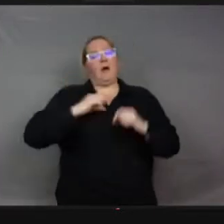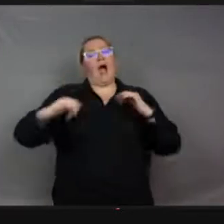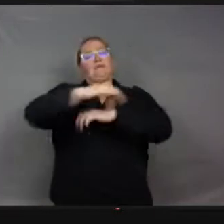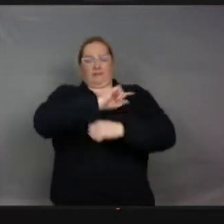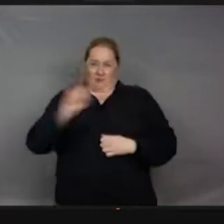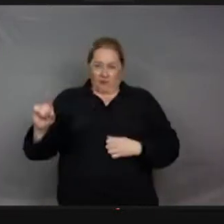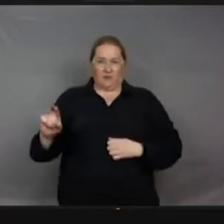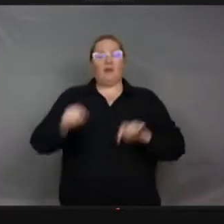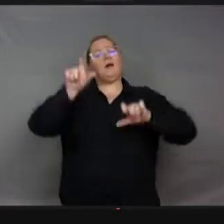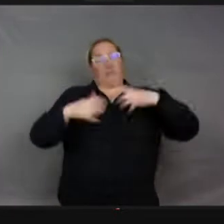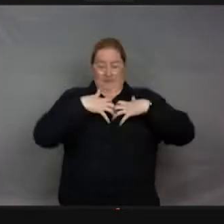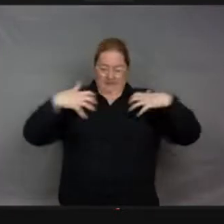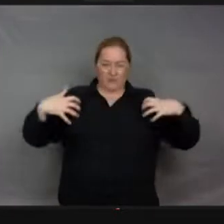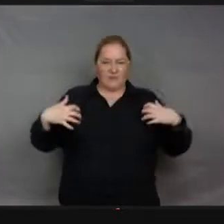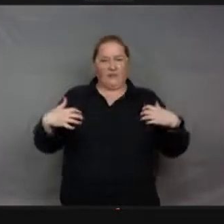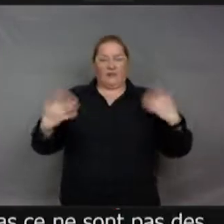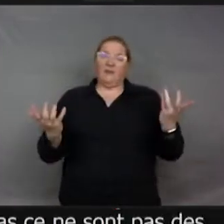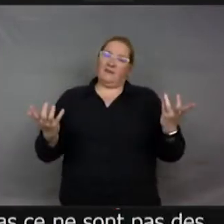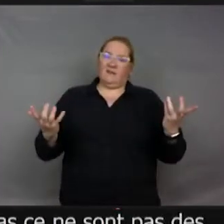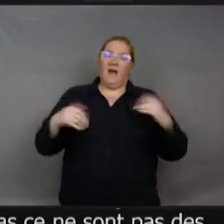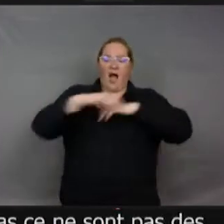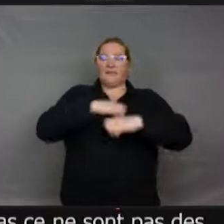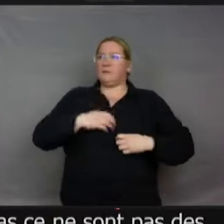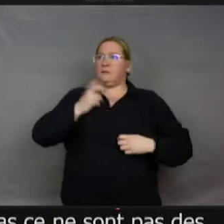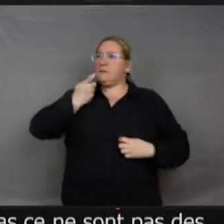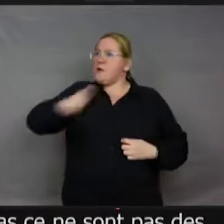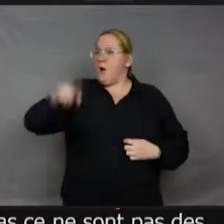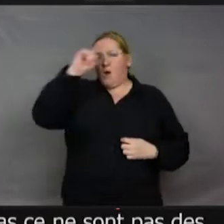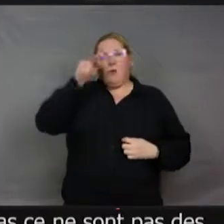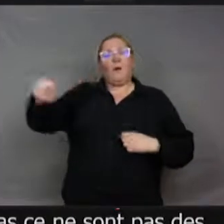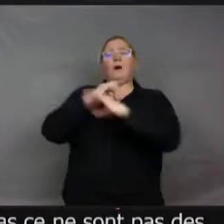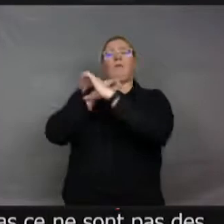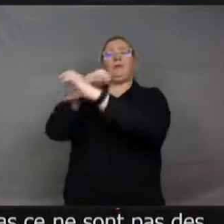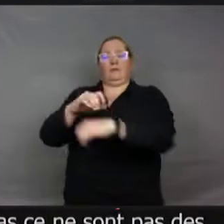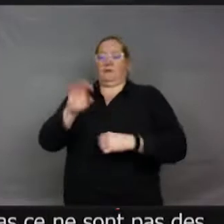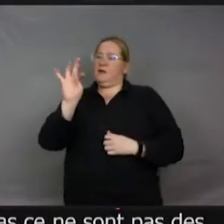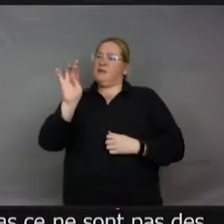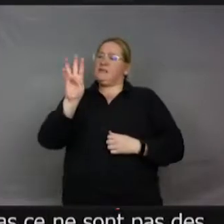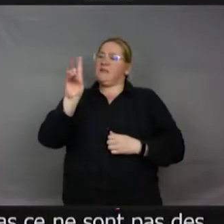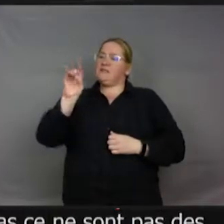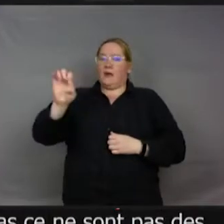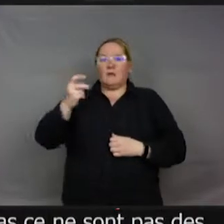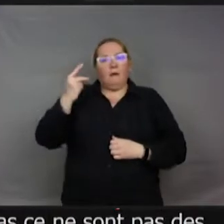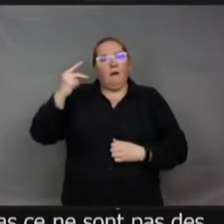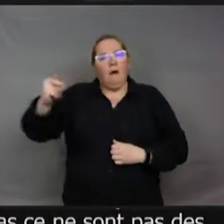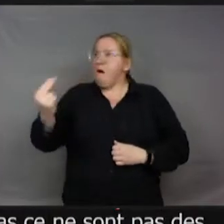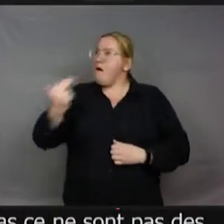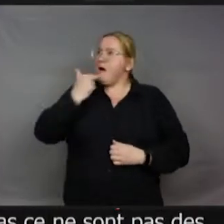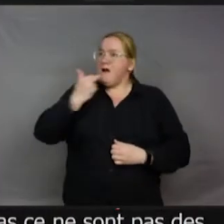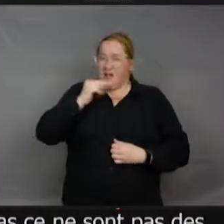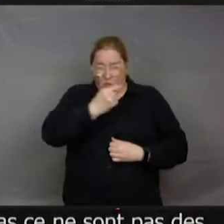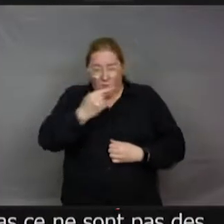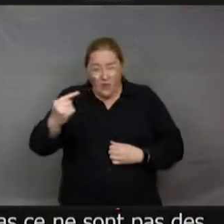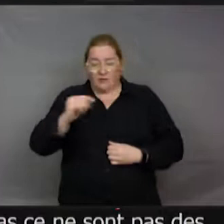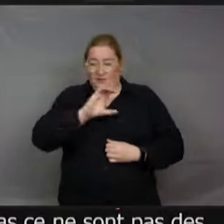Les entomologistes sont un peu jaloux du tardigrades parce que c'est vraiment des vedettes, mais quand même, cette drosolie, moins 196 degrés, cette drosophile.